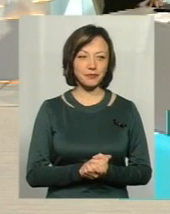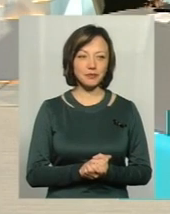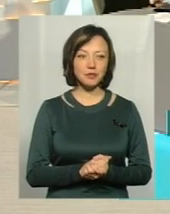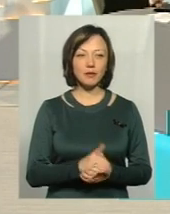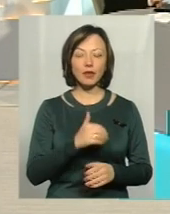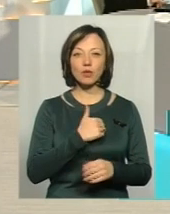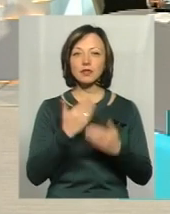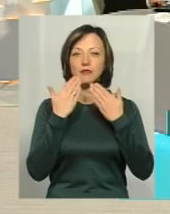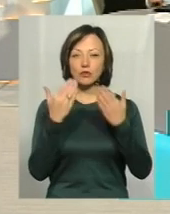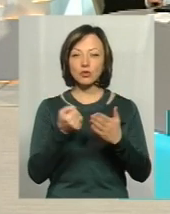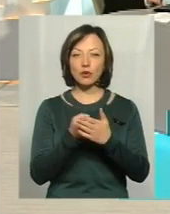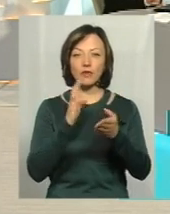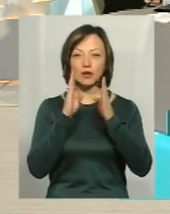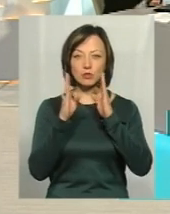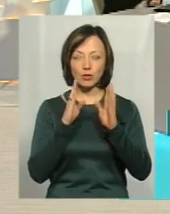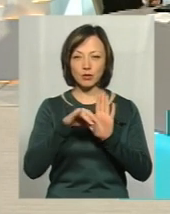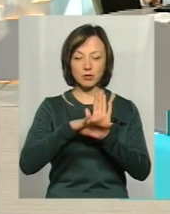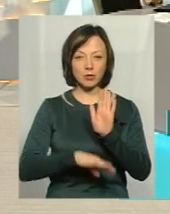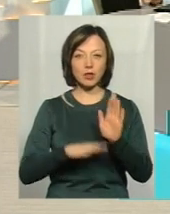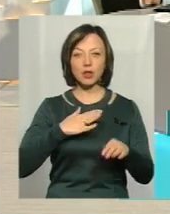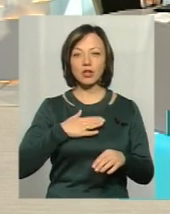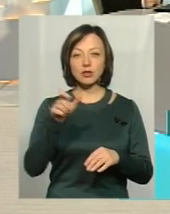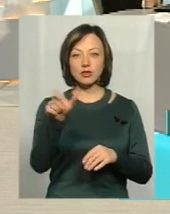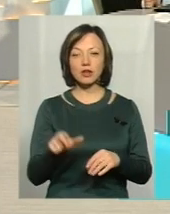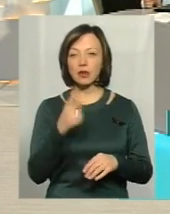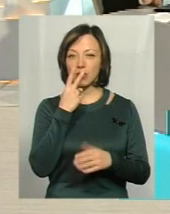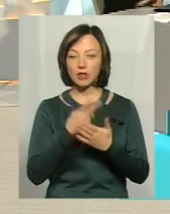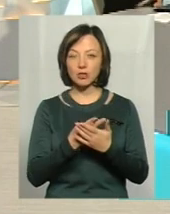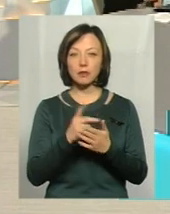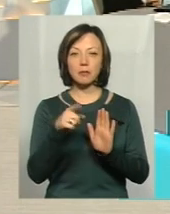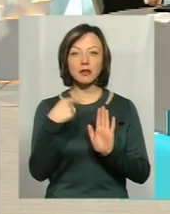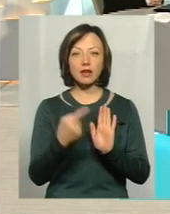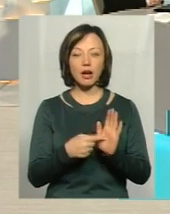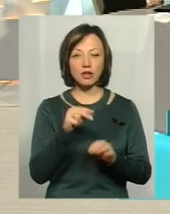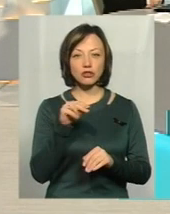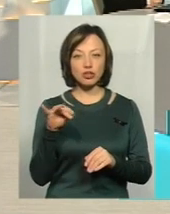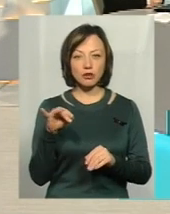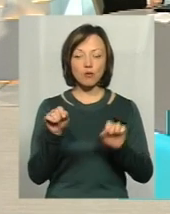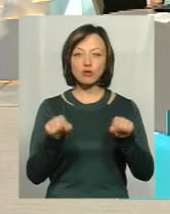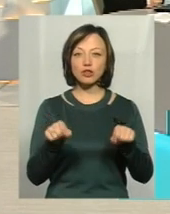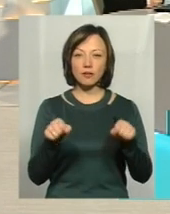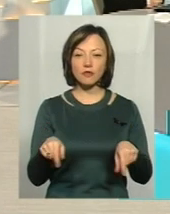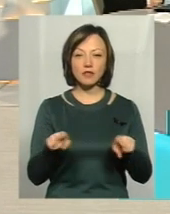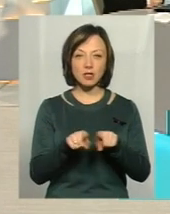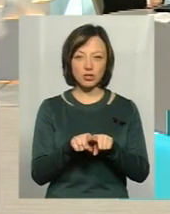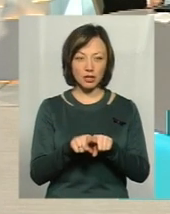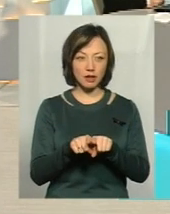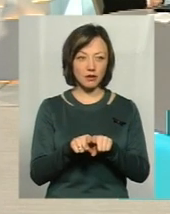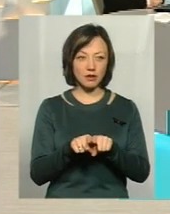Хочу звернутися трошки до Фейсбуку, в нас тут наша глядачка питає, чи, можливо, все ж таки